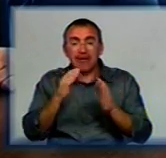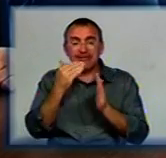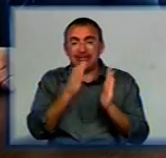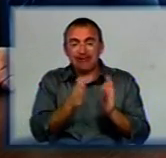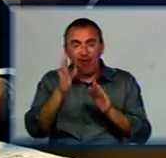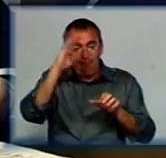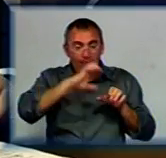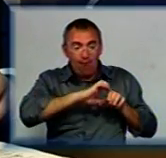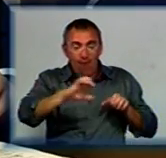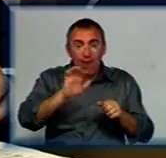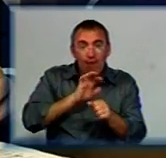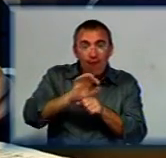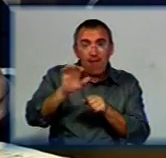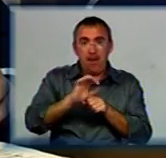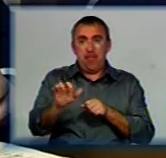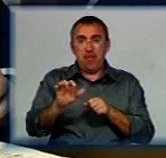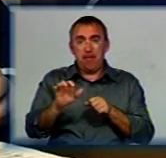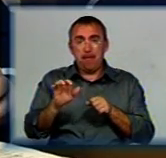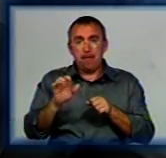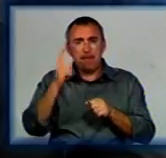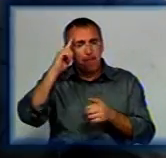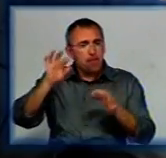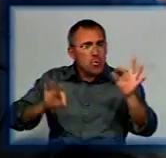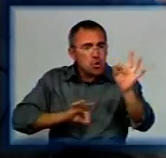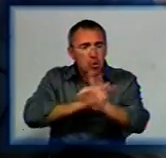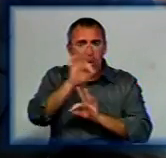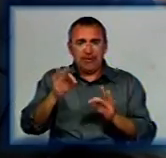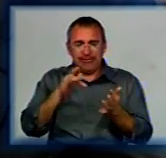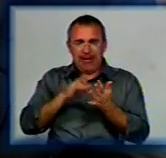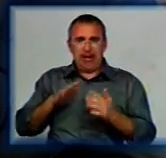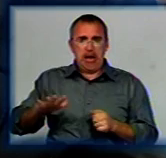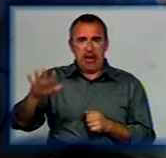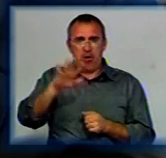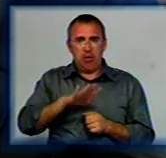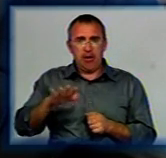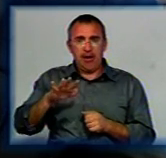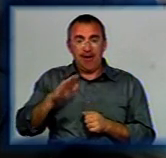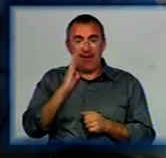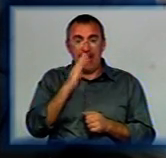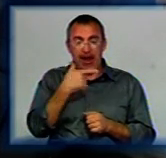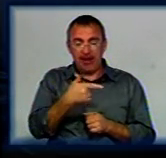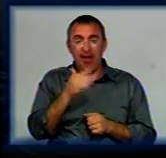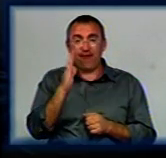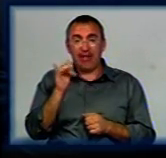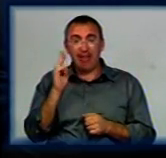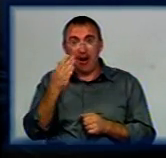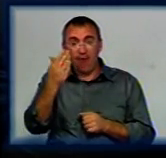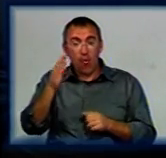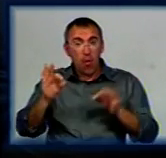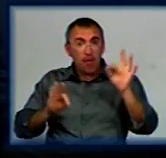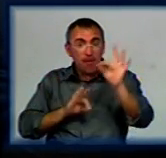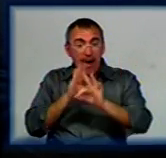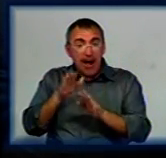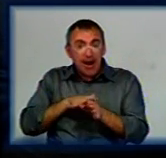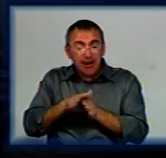водопостачання – один із найбільших проєктів програми «Центральний регіон». Проте, за словами керівника району Геннадія Вітряка, нині його реалізація затримується.